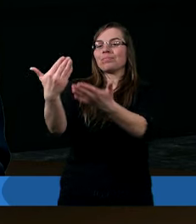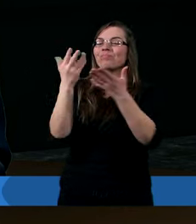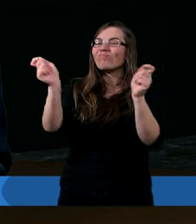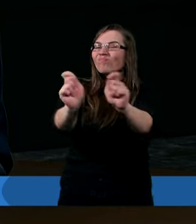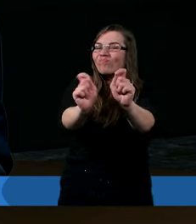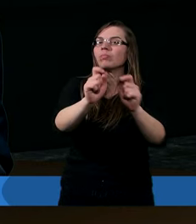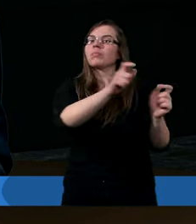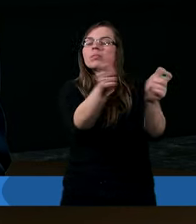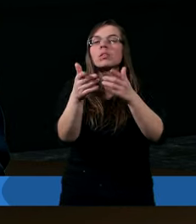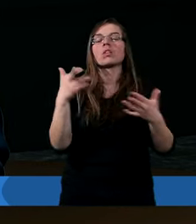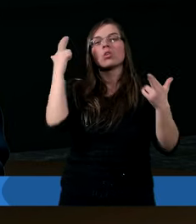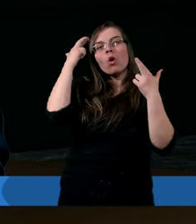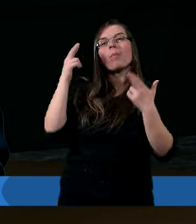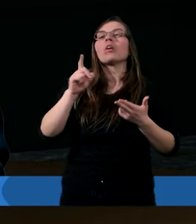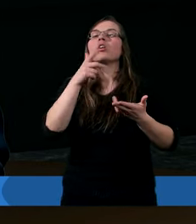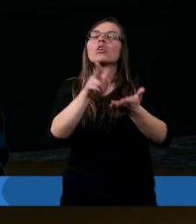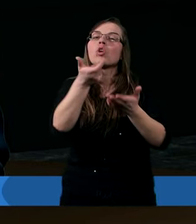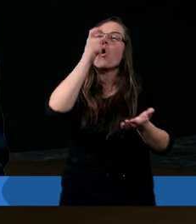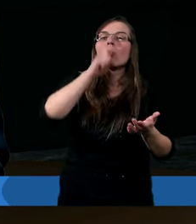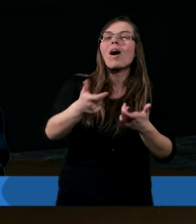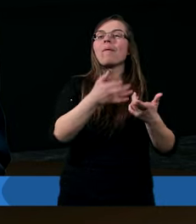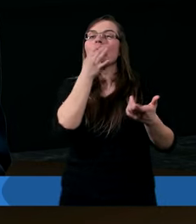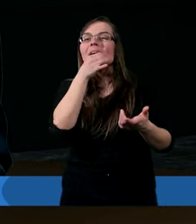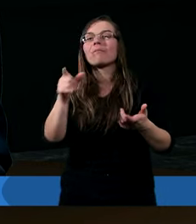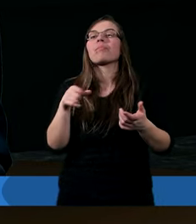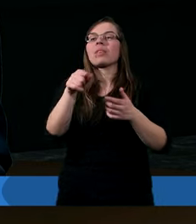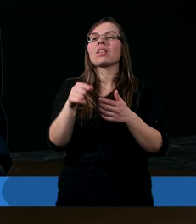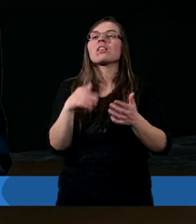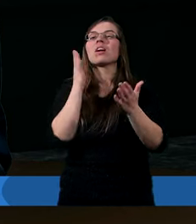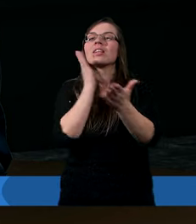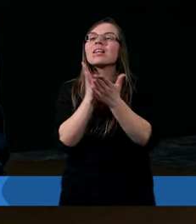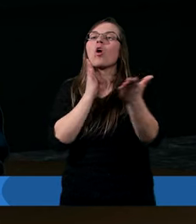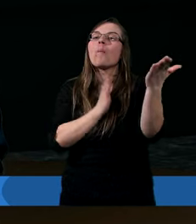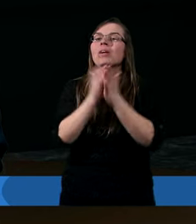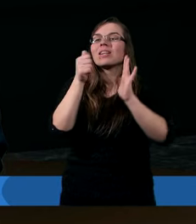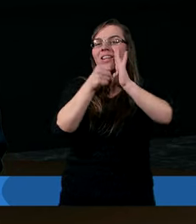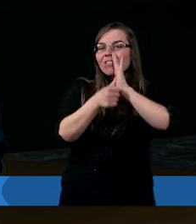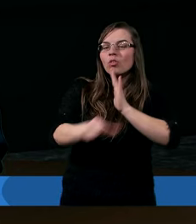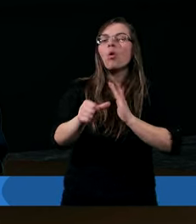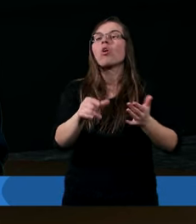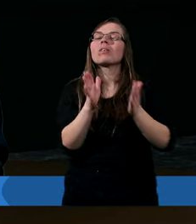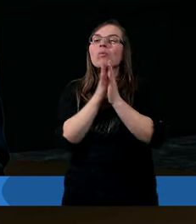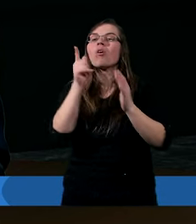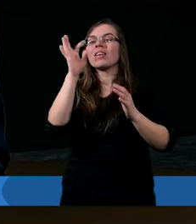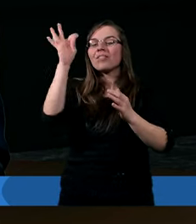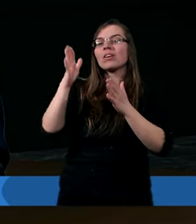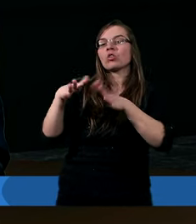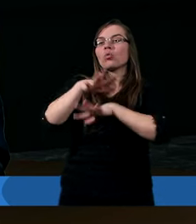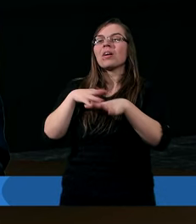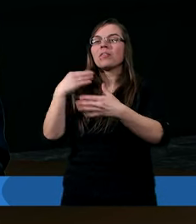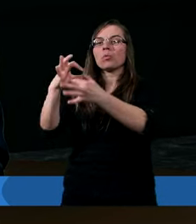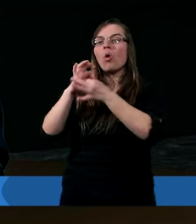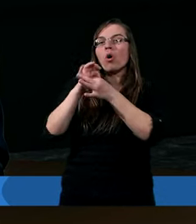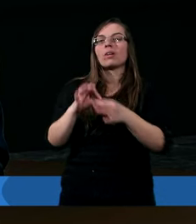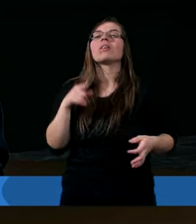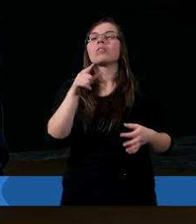wiedzieli, że sprawiedliwość jest dostępna tylko i wyłącznie przez krew Jezusa, a ta krew jest dostępna tylko i wyłącznie przez naszą mołatlitwę. A więc trzeba